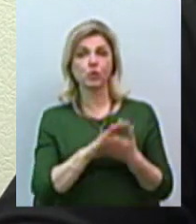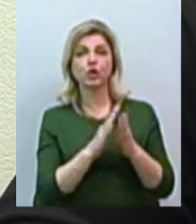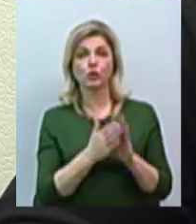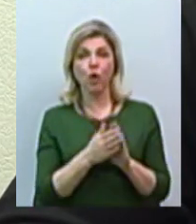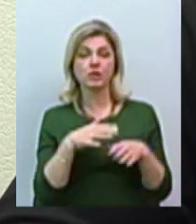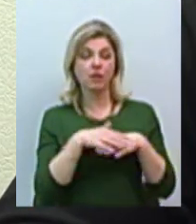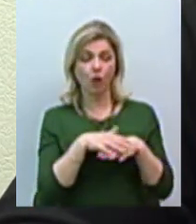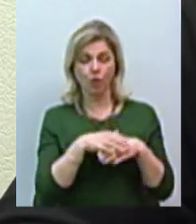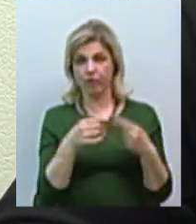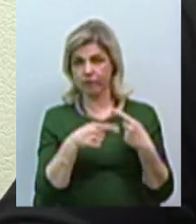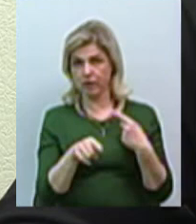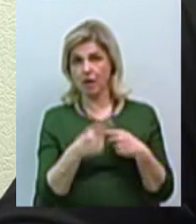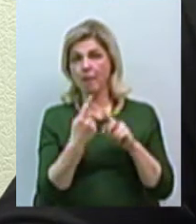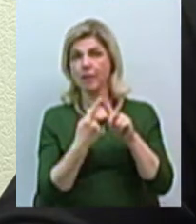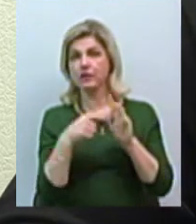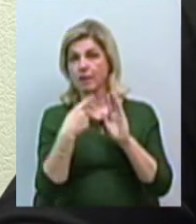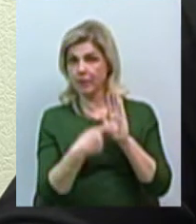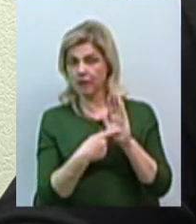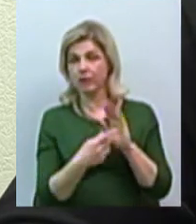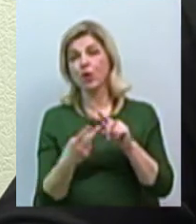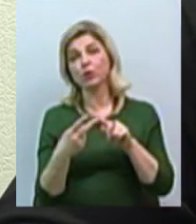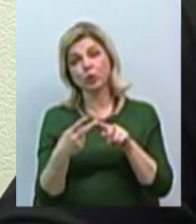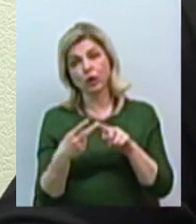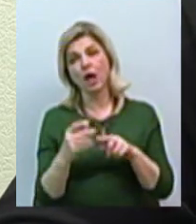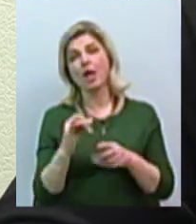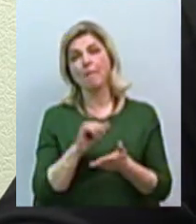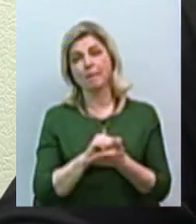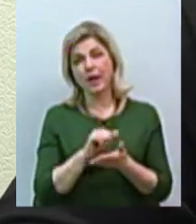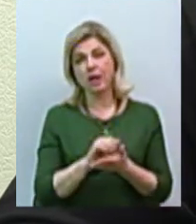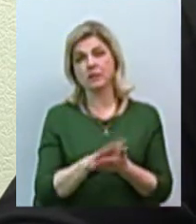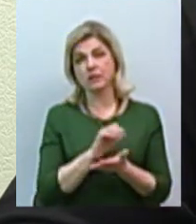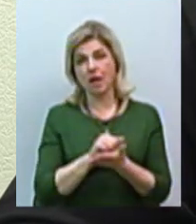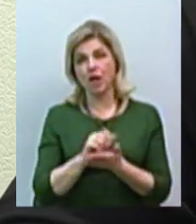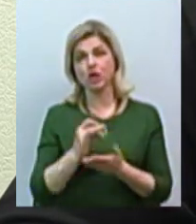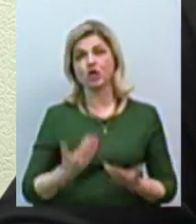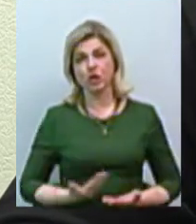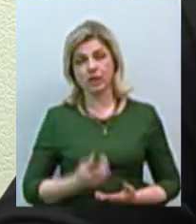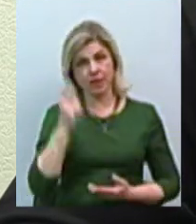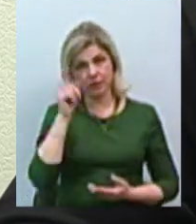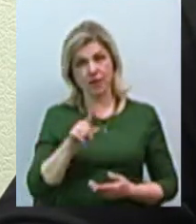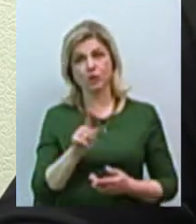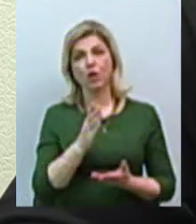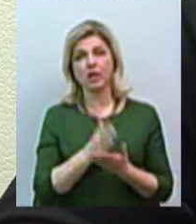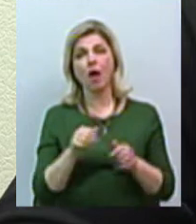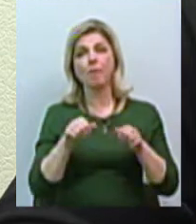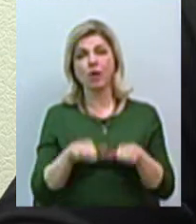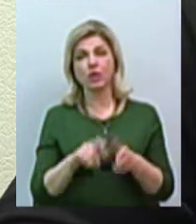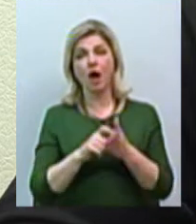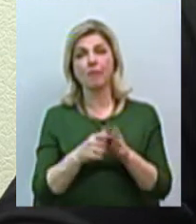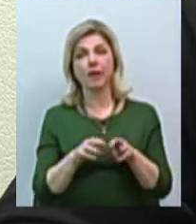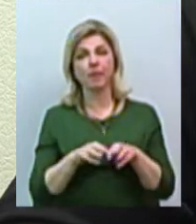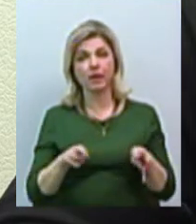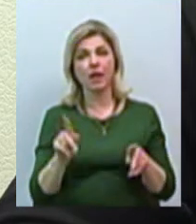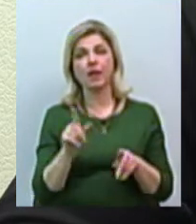відрізняється. Перше питання. Друге питання. І преса, і жителі всі знають, що є постанова Кабінету міністрів, де рекомендовано